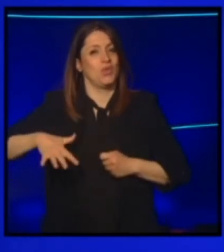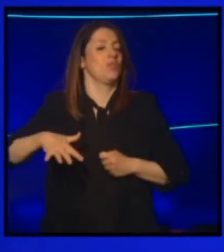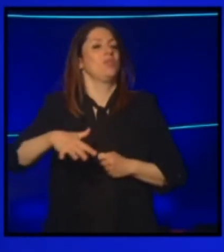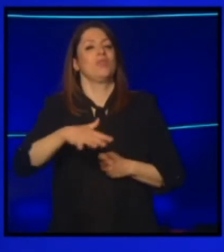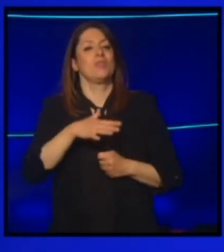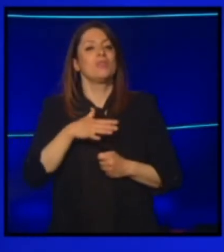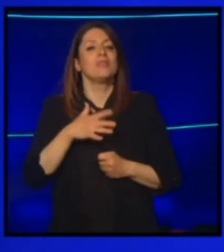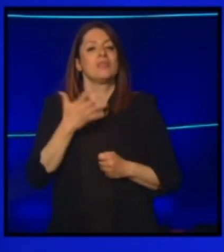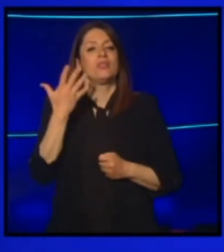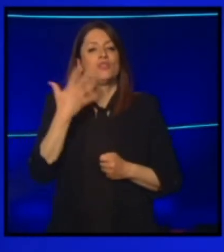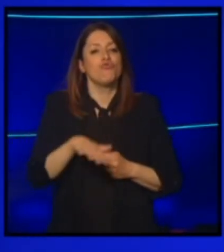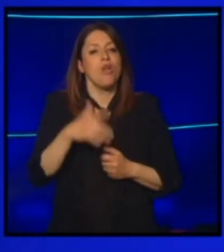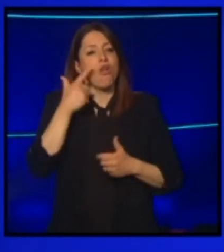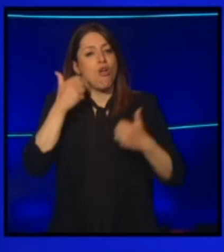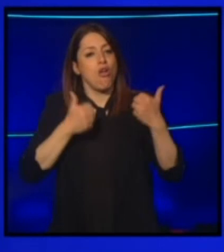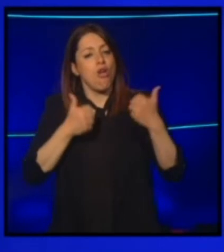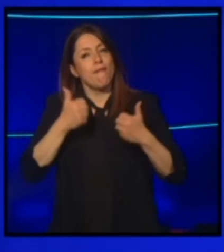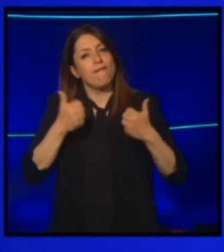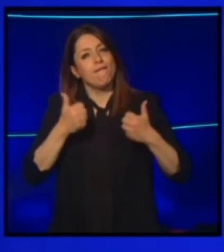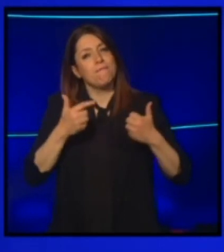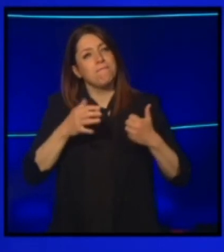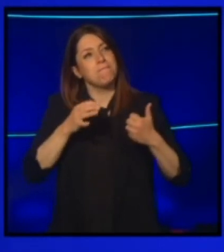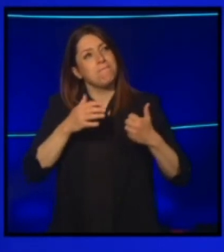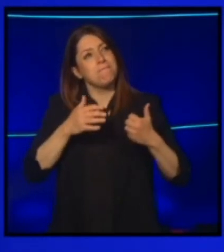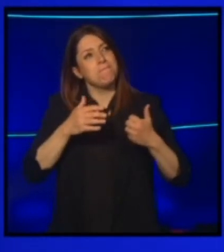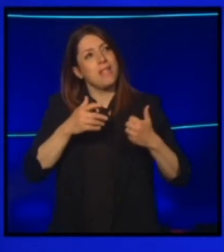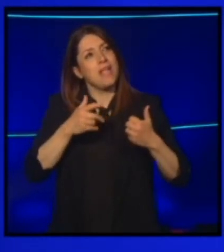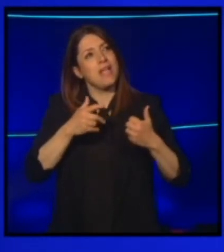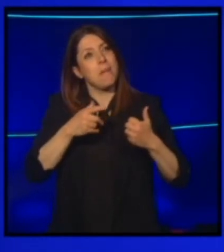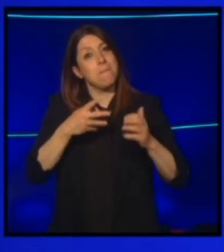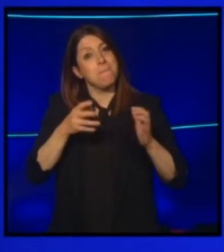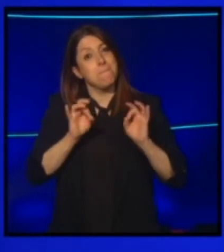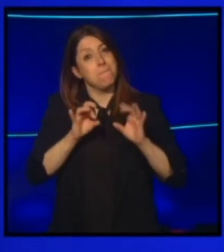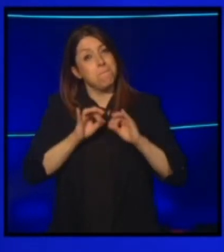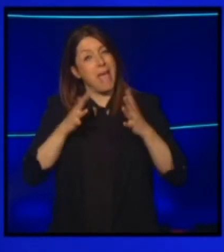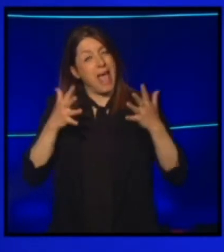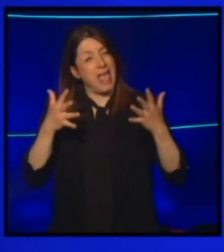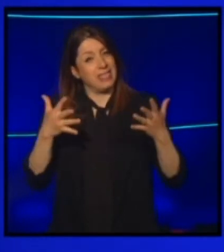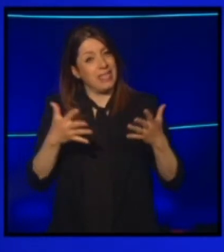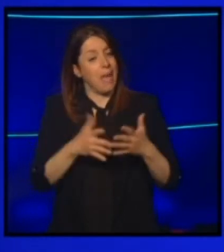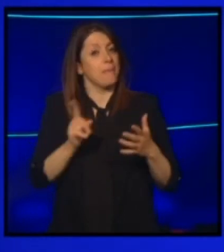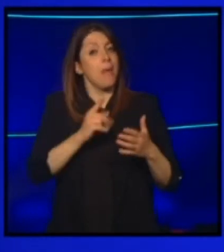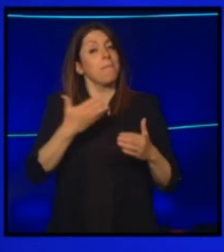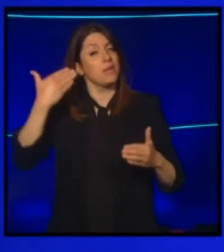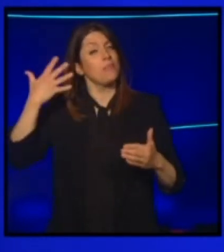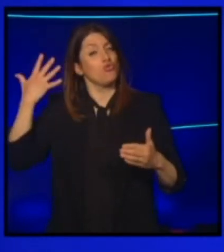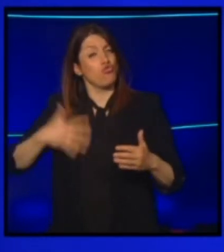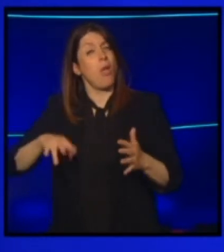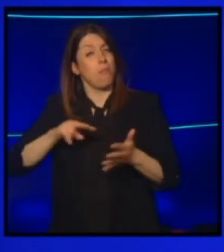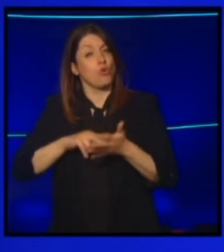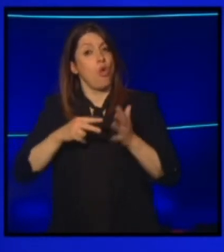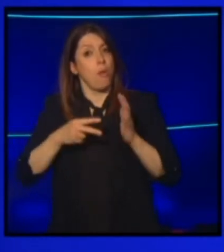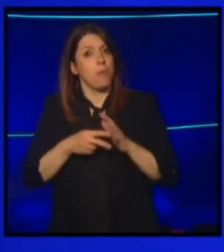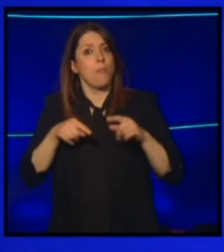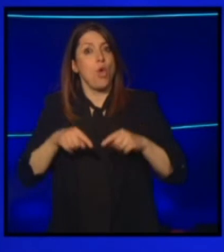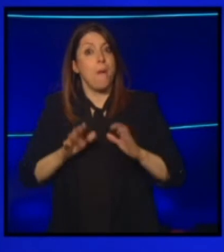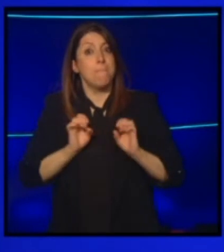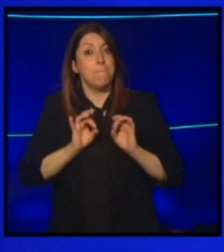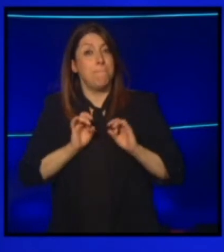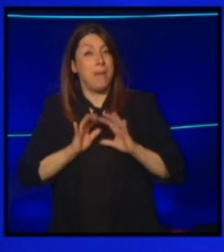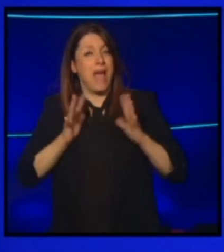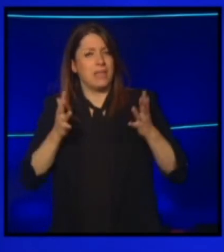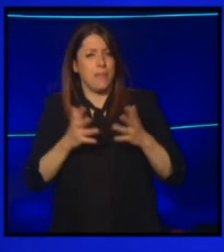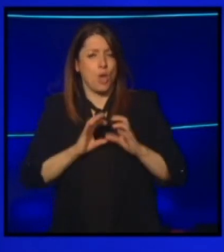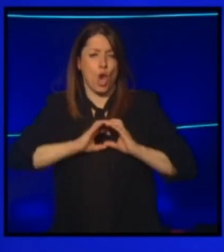già prima, tanto prima della pandemia. Però la pandemia, diciamo, ha complicato la nostra attività commerciale di non poco.